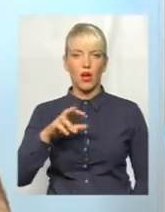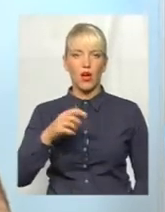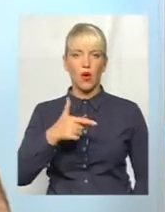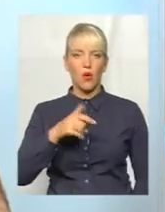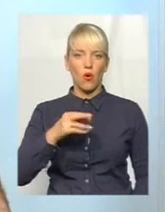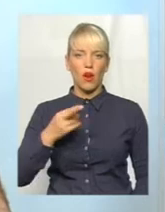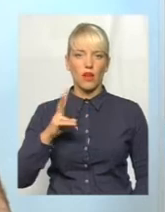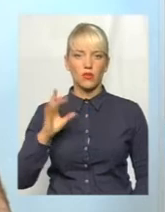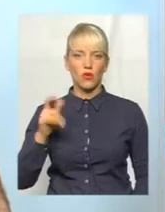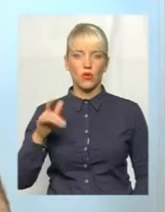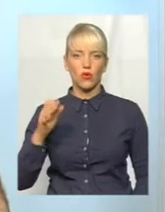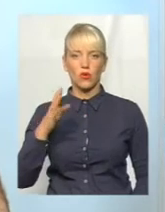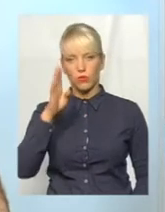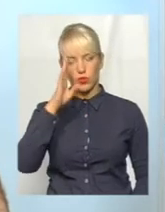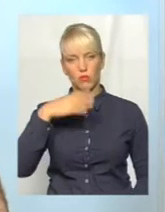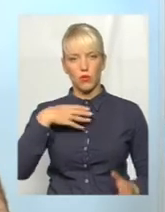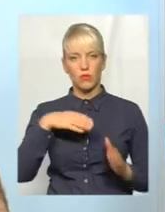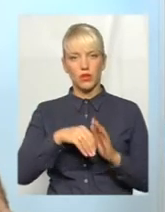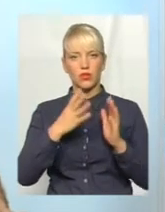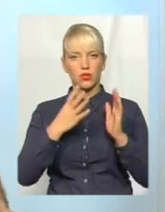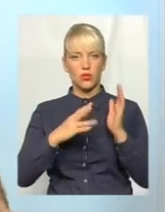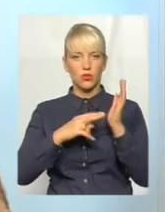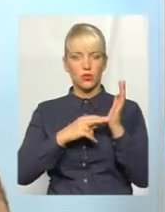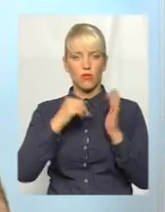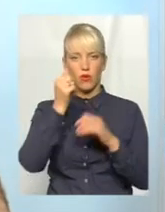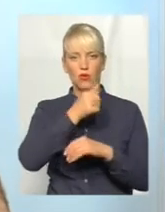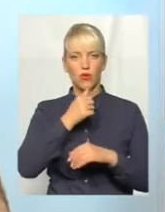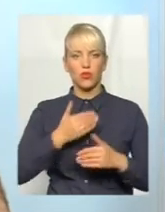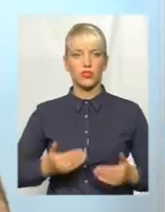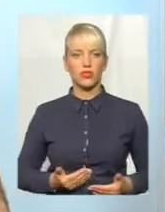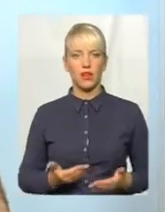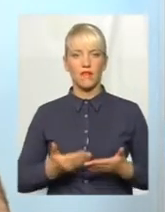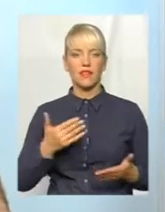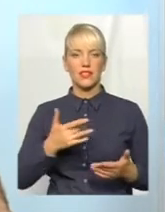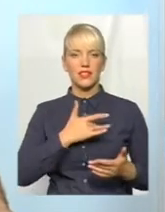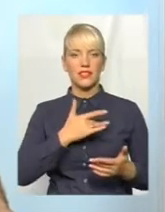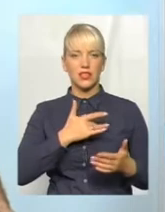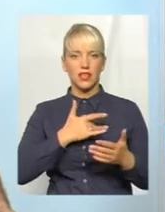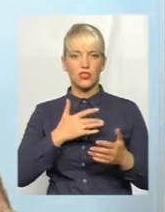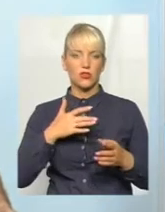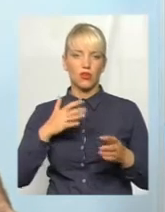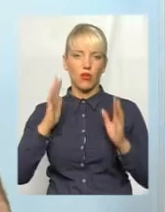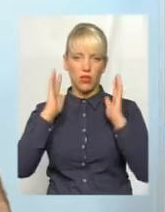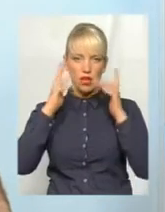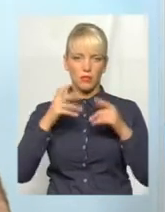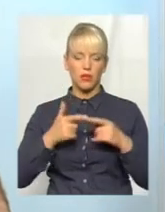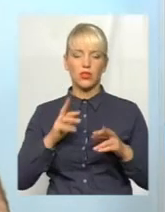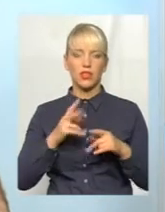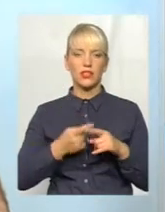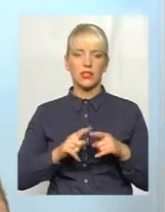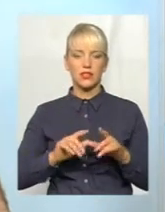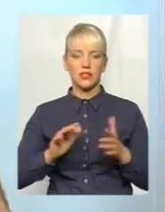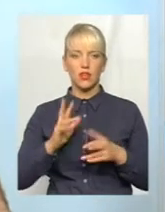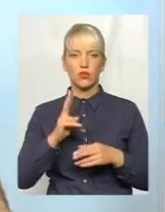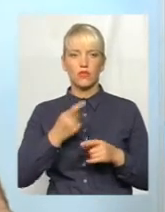47-му році життя від сердечного нападу. Як це сталося і хто у цьому